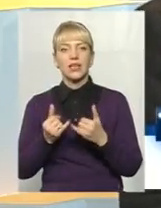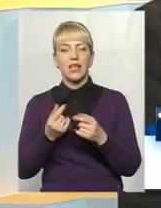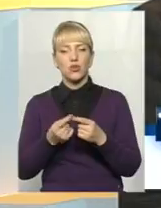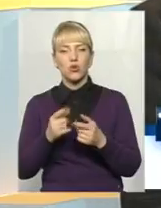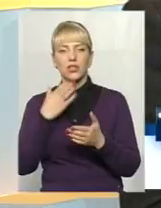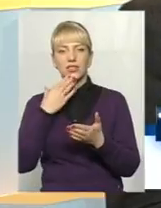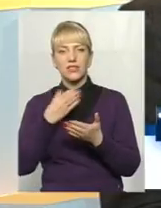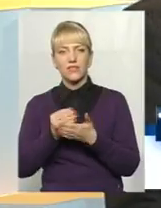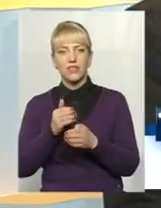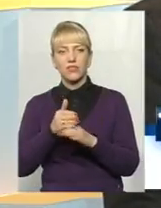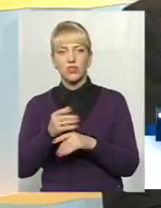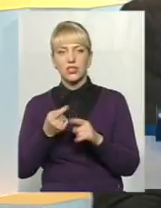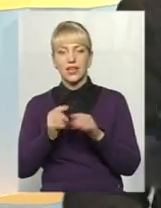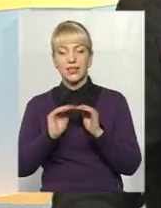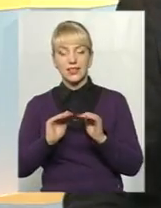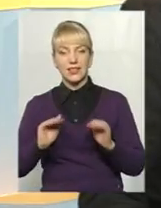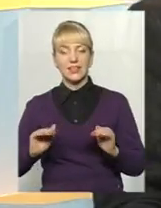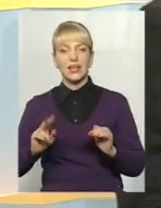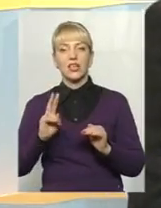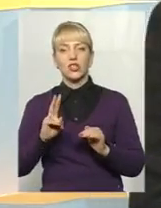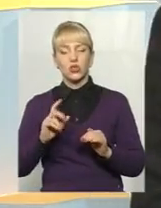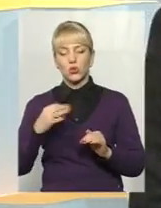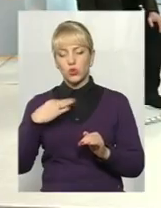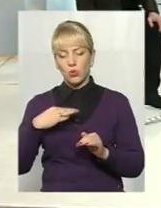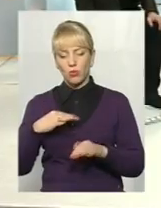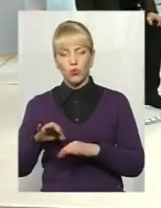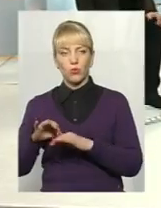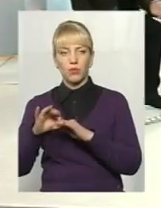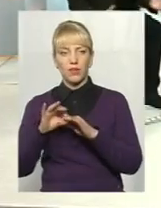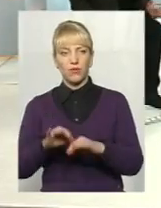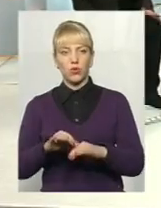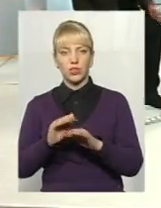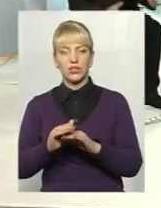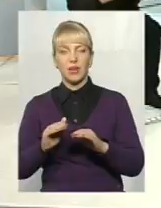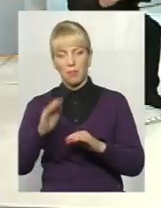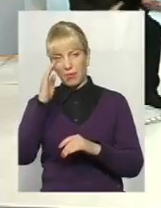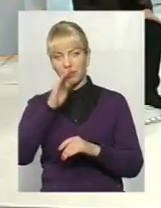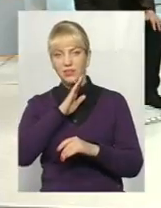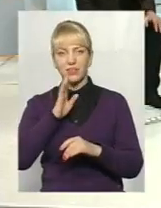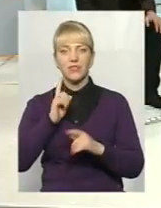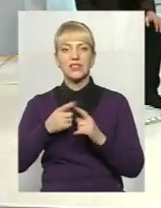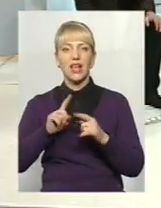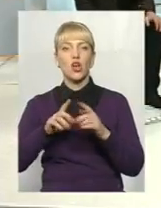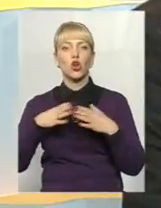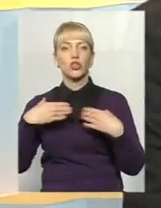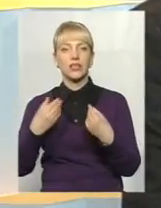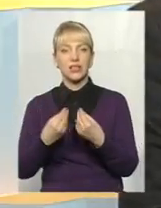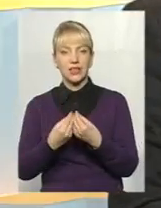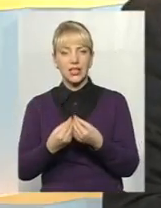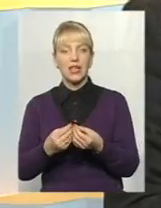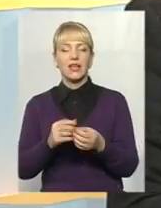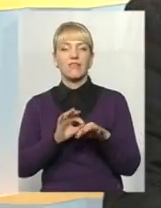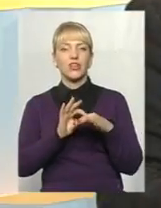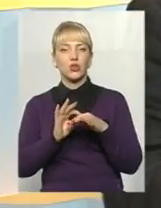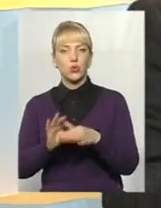відвідувач. Це, вперше, діти, які з собою ще й приводять батьків. І родини. Цілими родинами. Тому йдуть родини. це